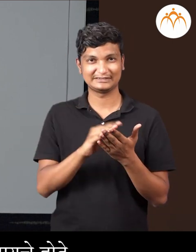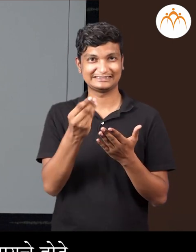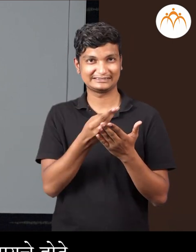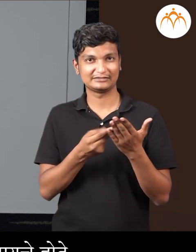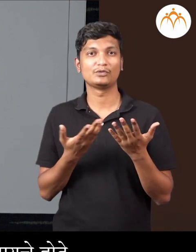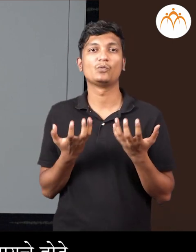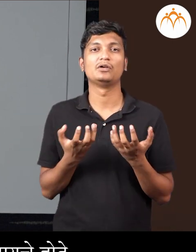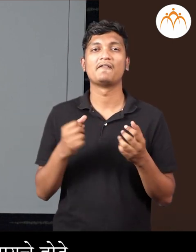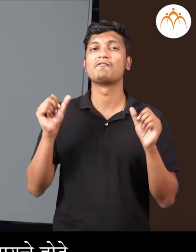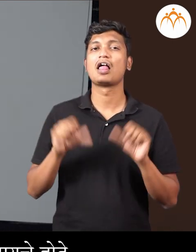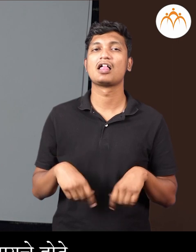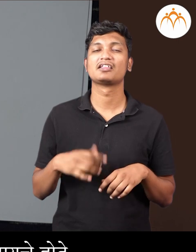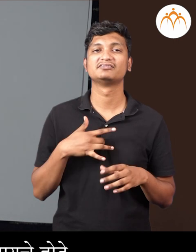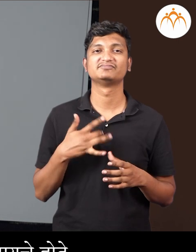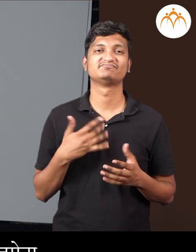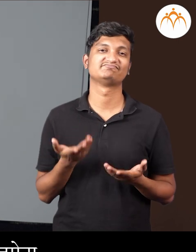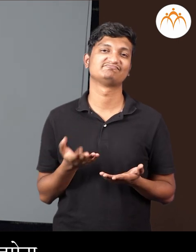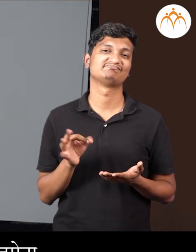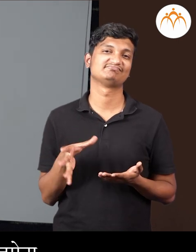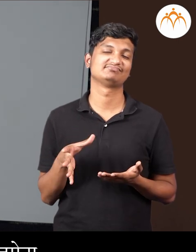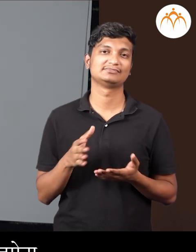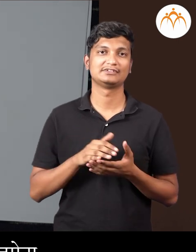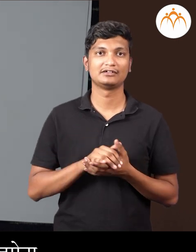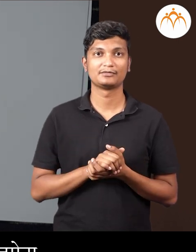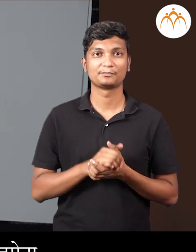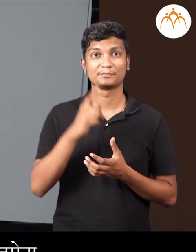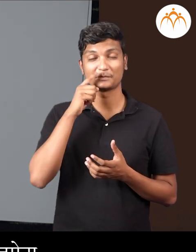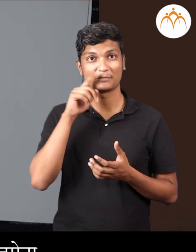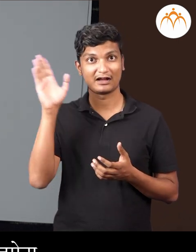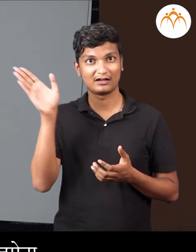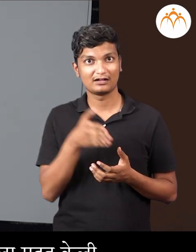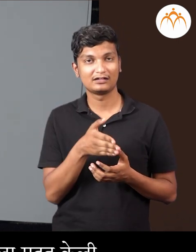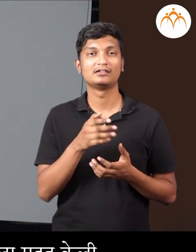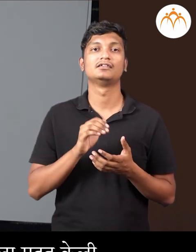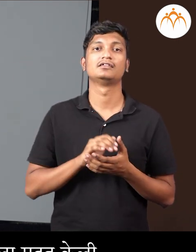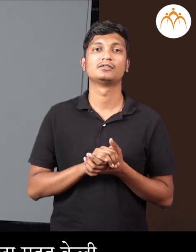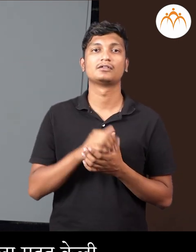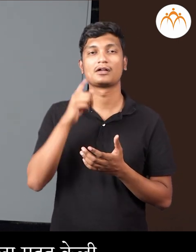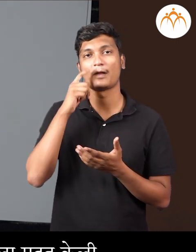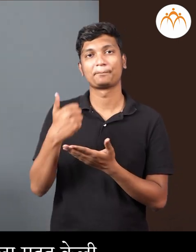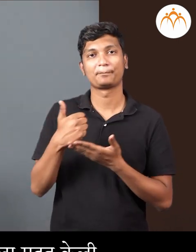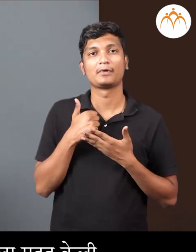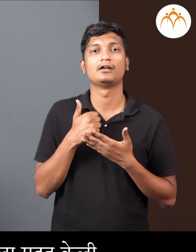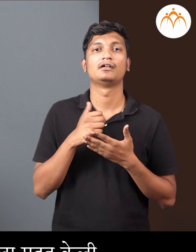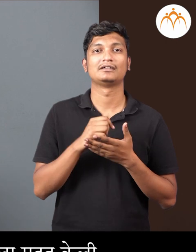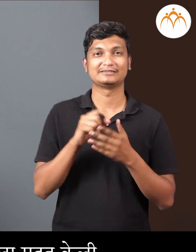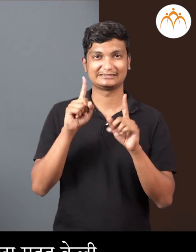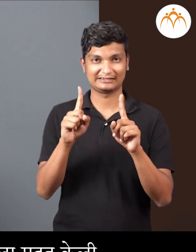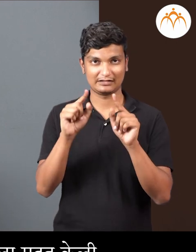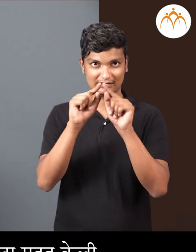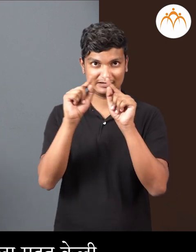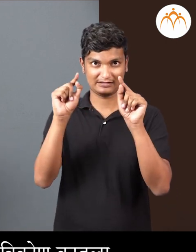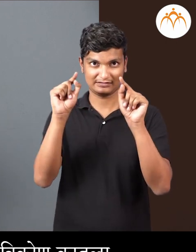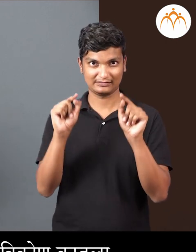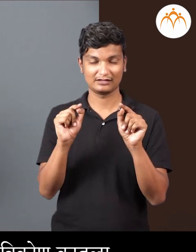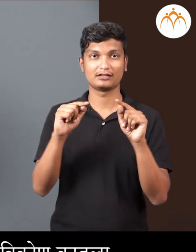एक छोटे से मंदिर काड़ाय जेवते पन टेकाई माना सारखे जमेन यवड़यात बाबाले त्याननी तिला मदत केली